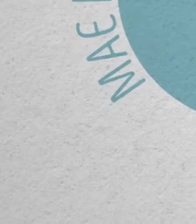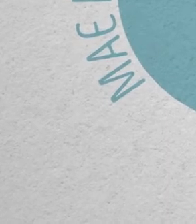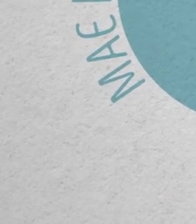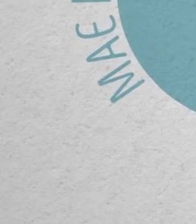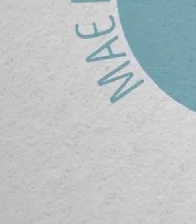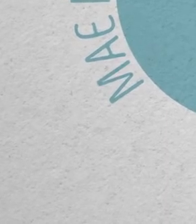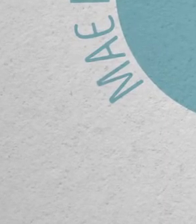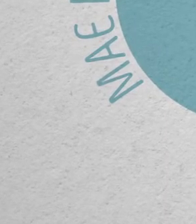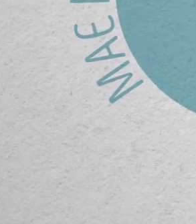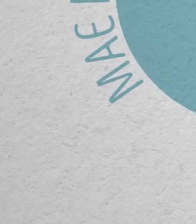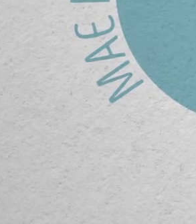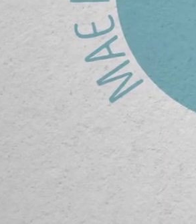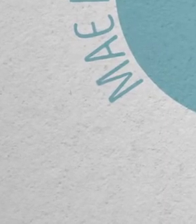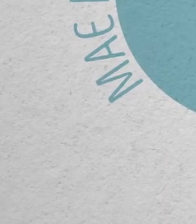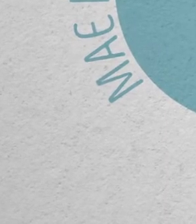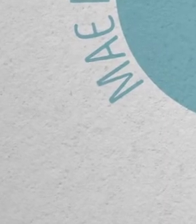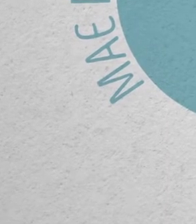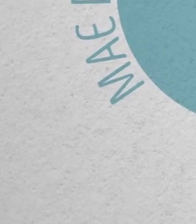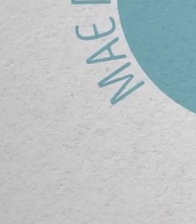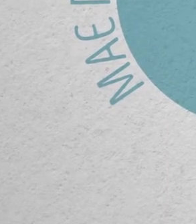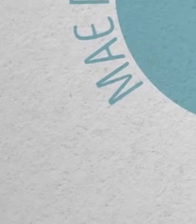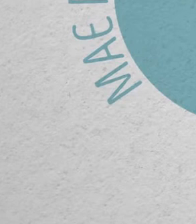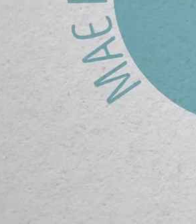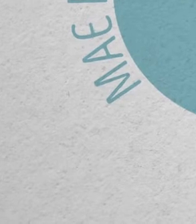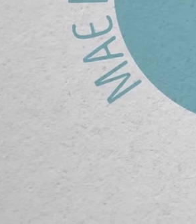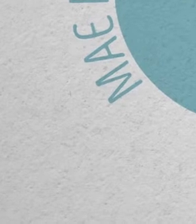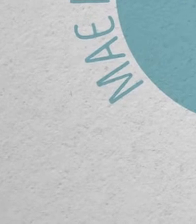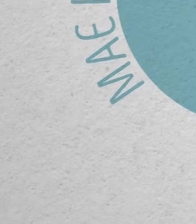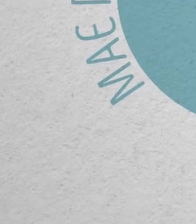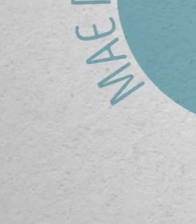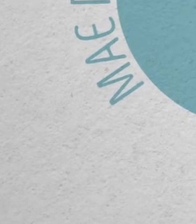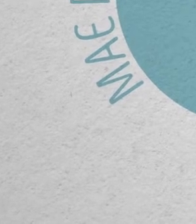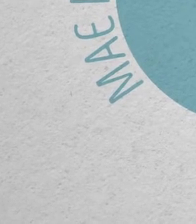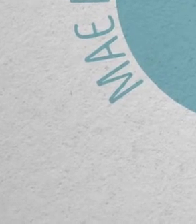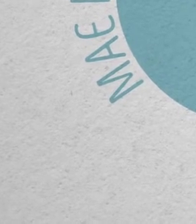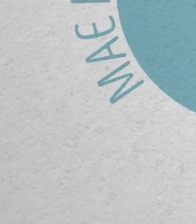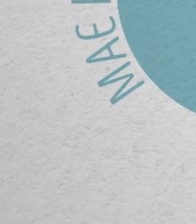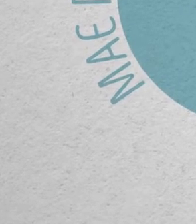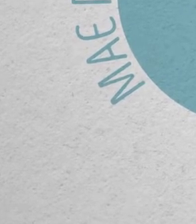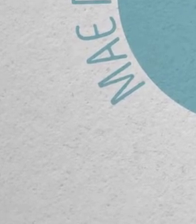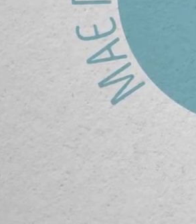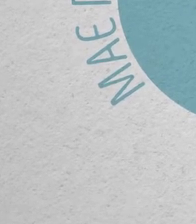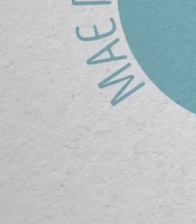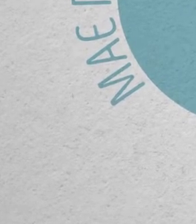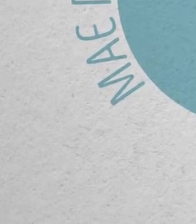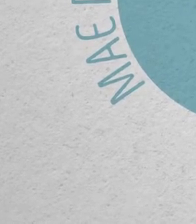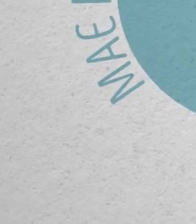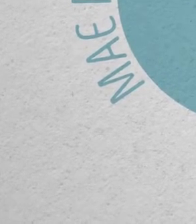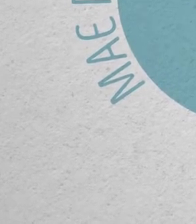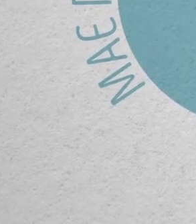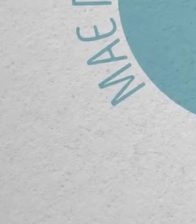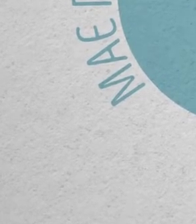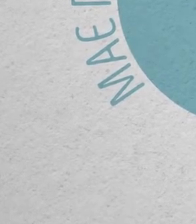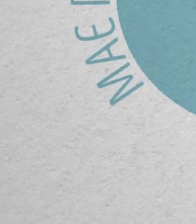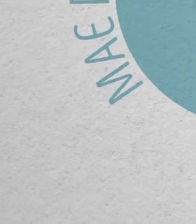Верховною Радою. Виступати із законодавчою ініціативою. Звертатися із депутатськими запитами. Висловлювати